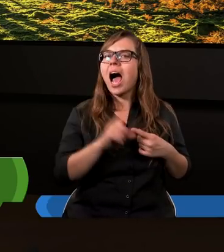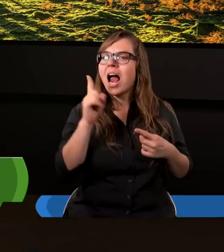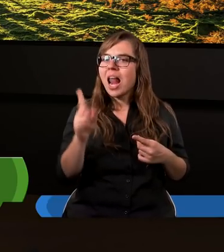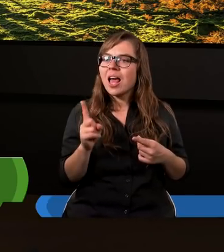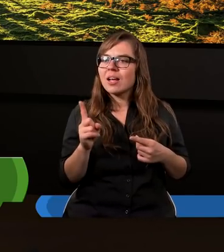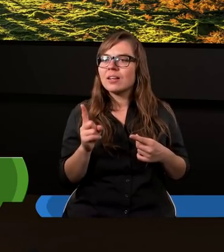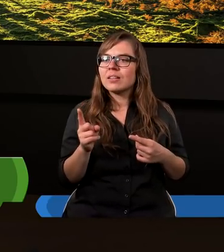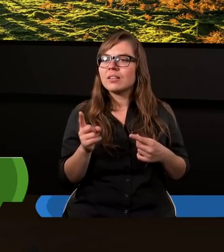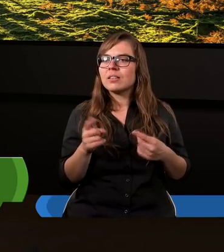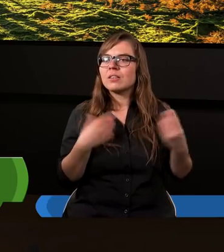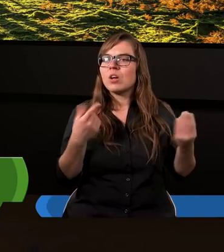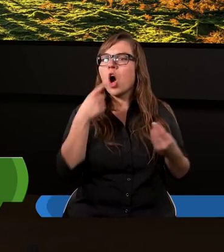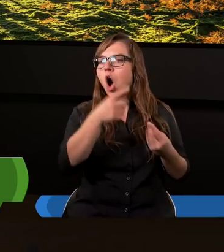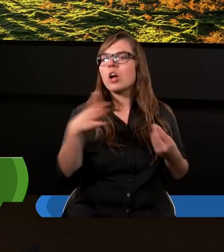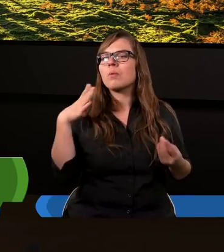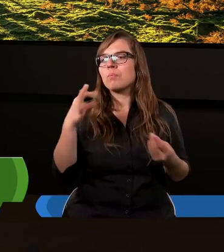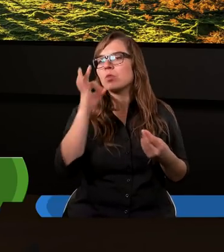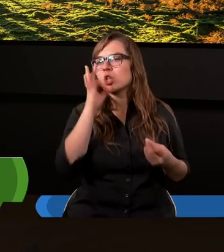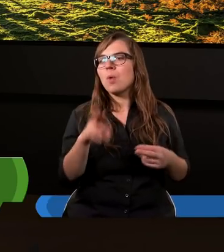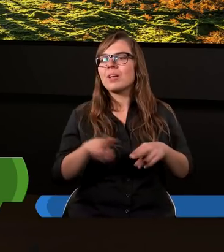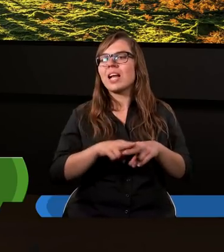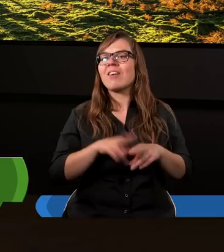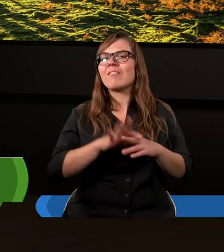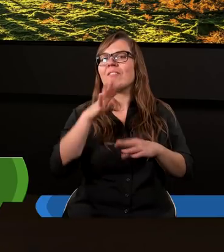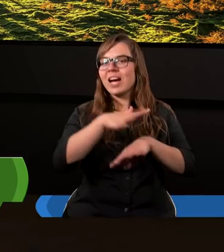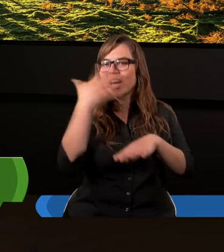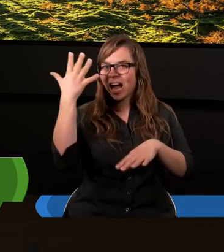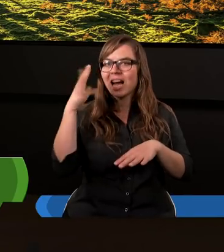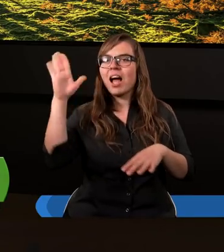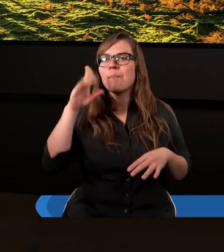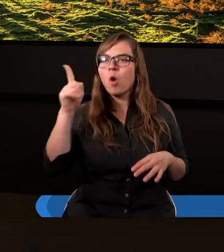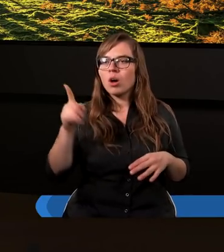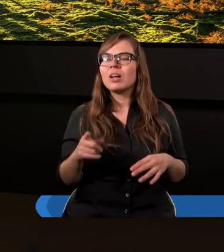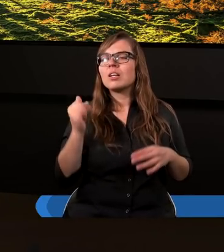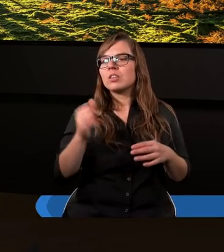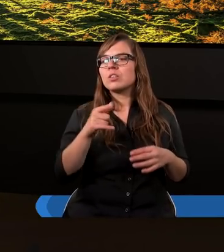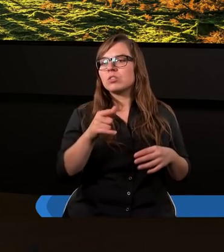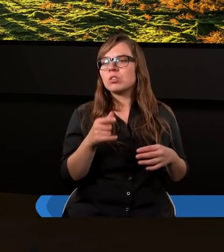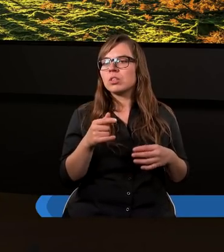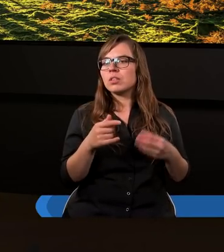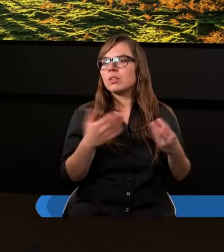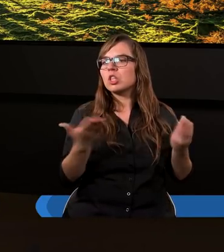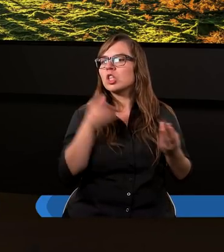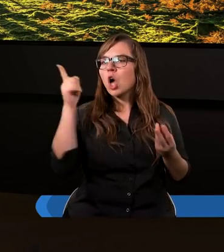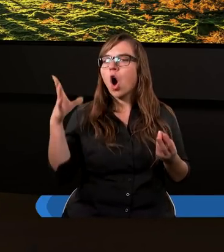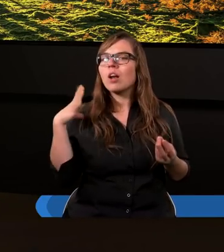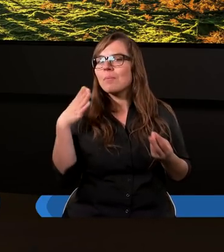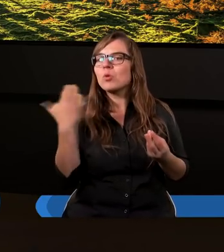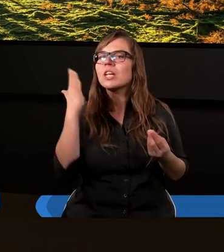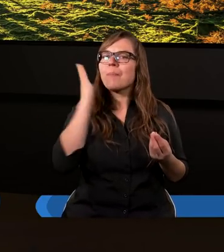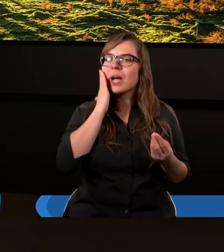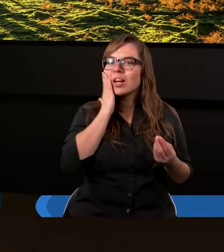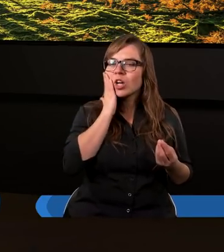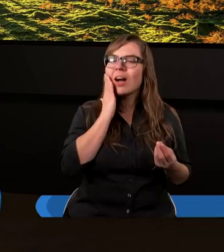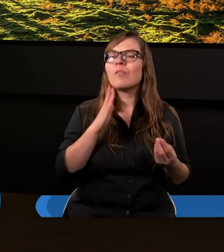on był dobrym narzędziem w rękach Pana Boga, dlatego, że wszędzie, gdzie on był, gdzie mieszkał,